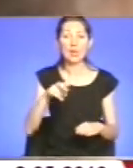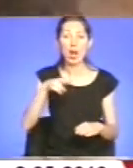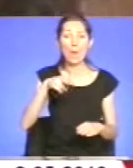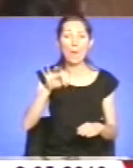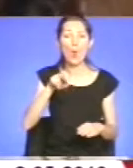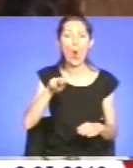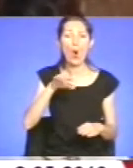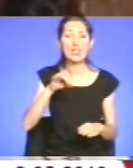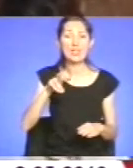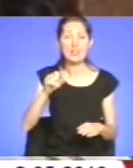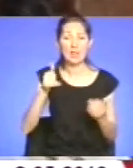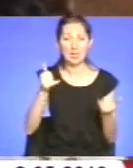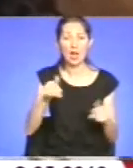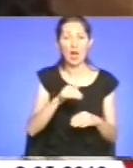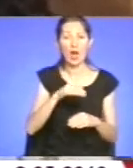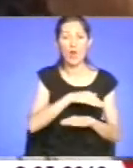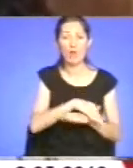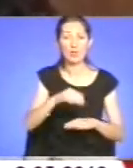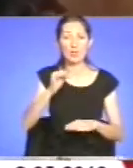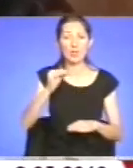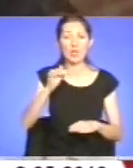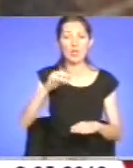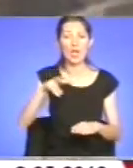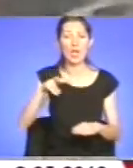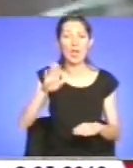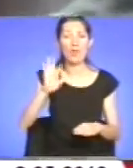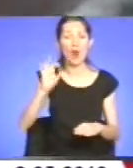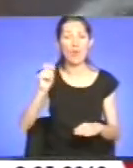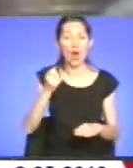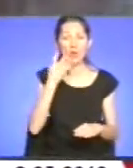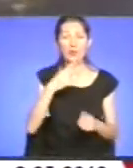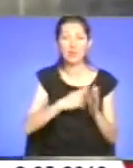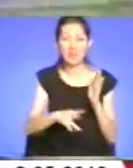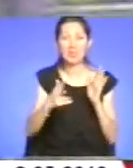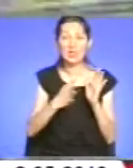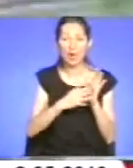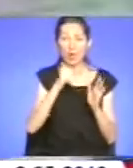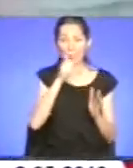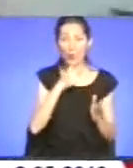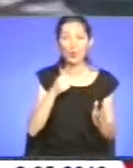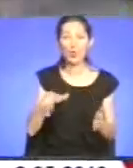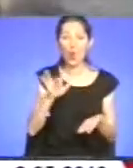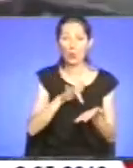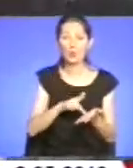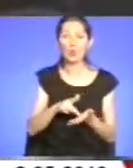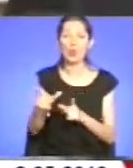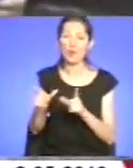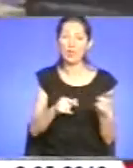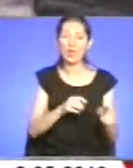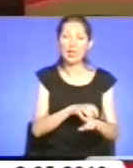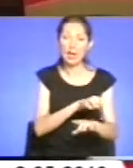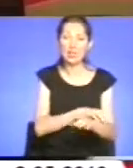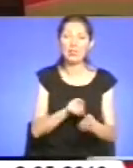Коли у 1939 році у місто в'їжджали радянські танки, дітлахи вибігали їм на зустріч. Одні